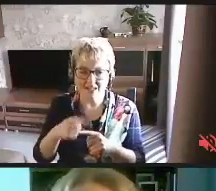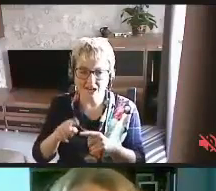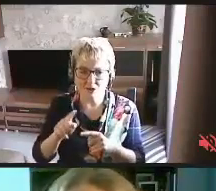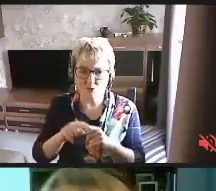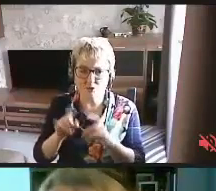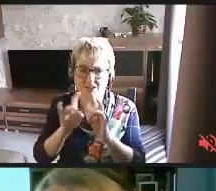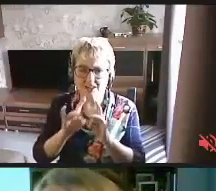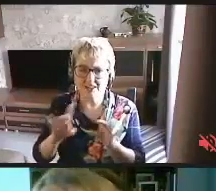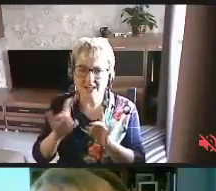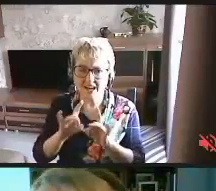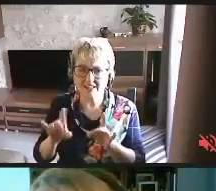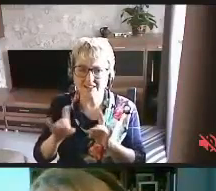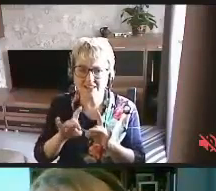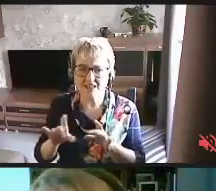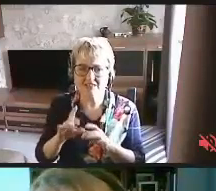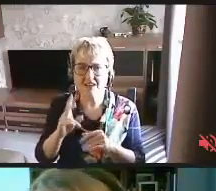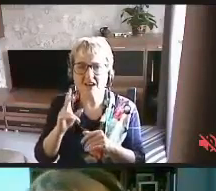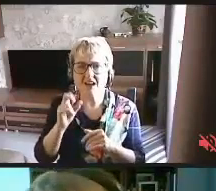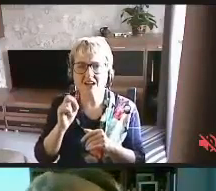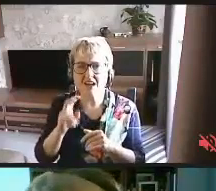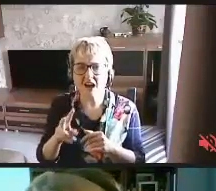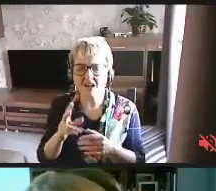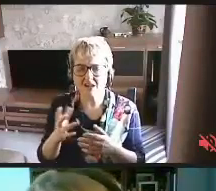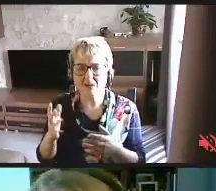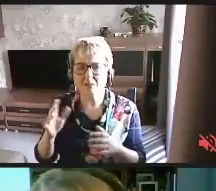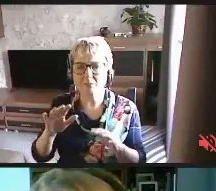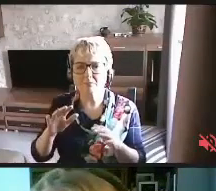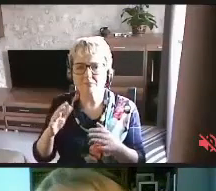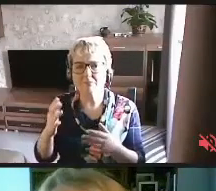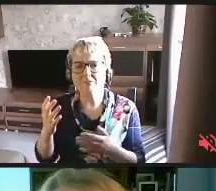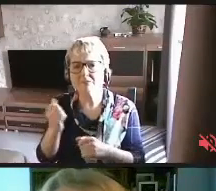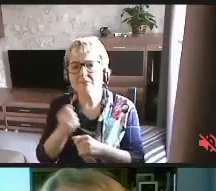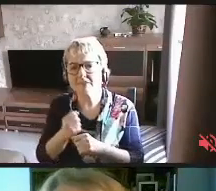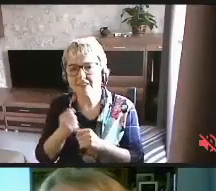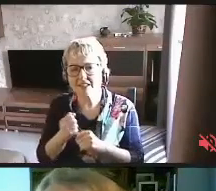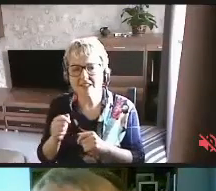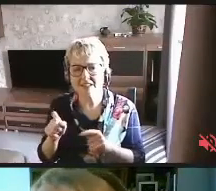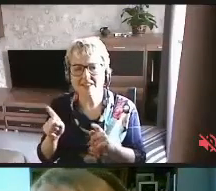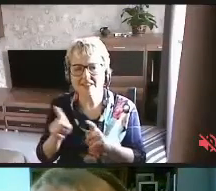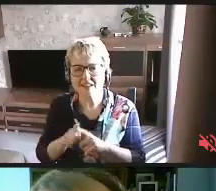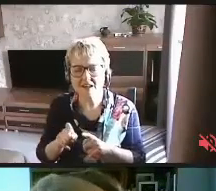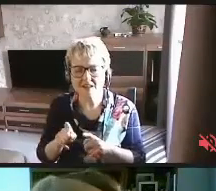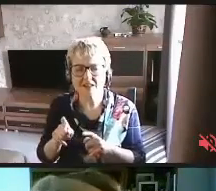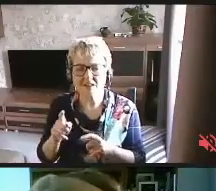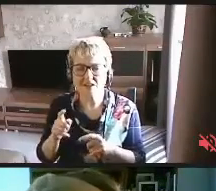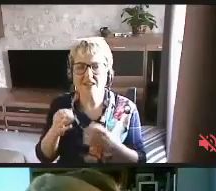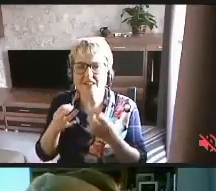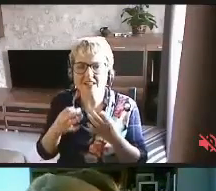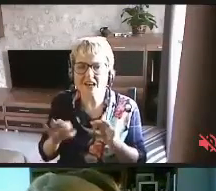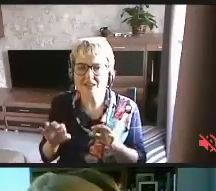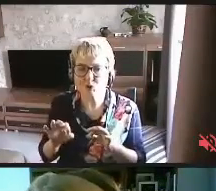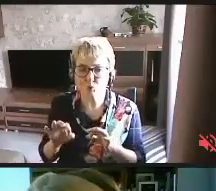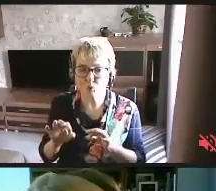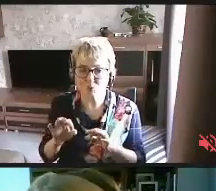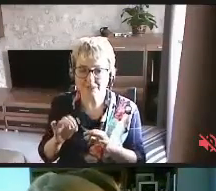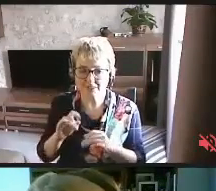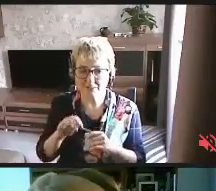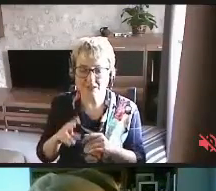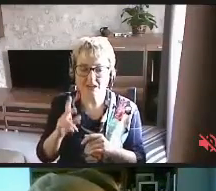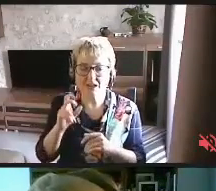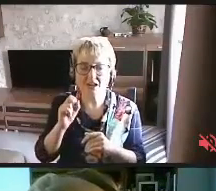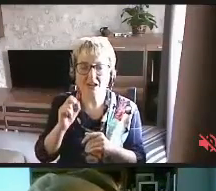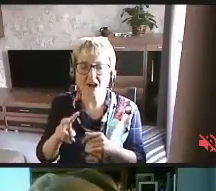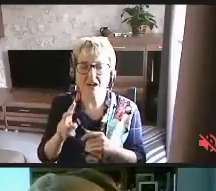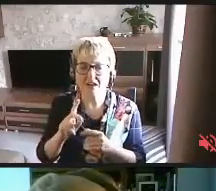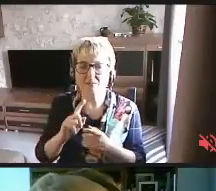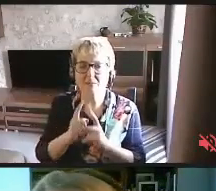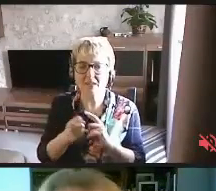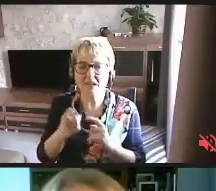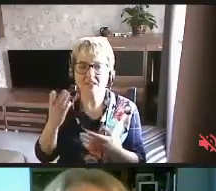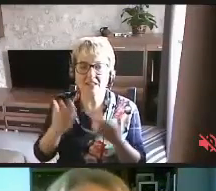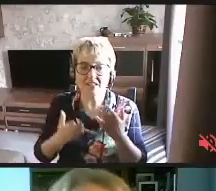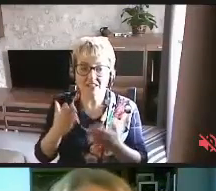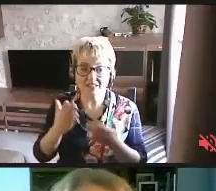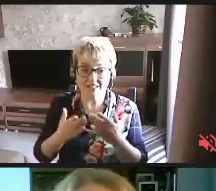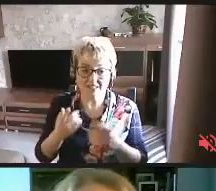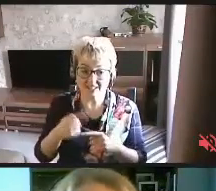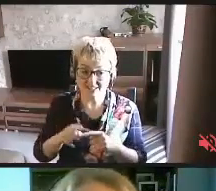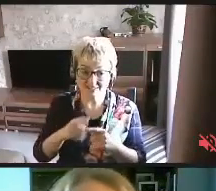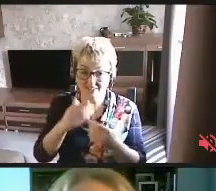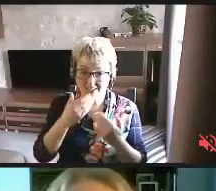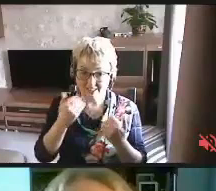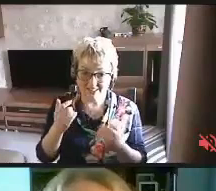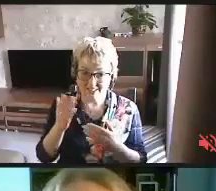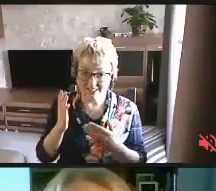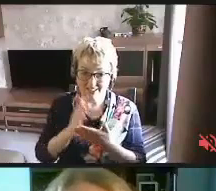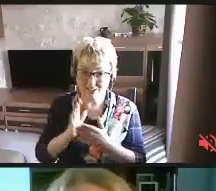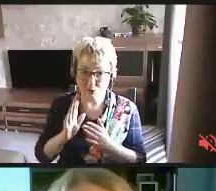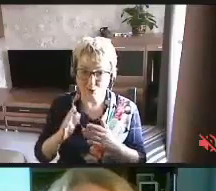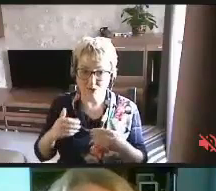рассказывает, как поступить, как сделать доступным, как менять. Вот если этого нет,